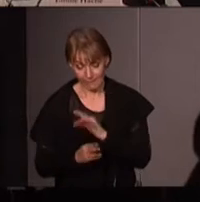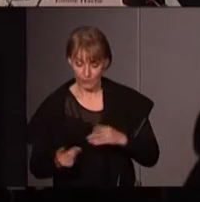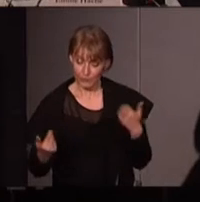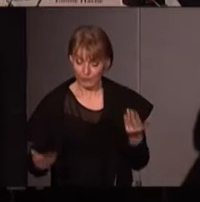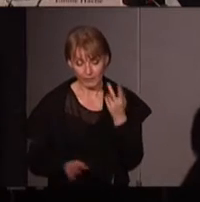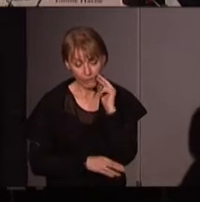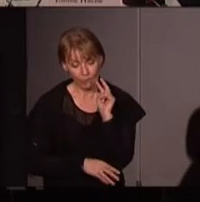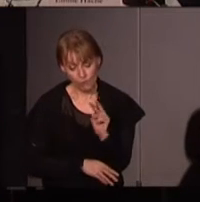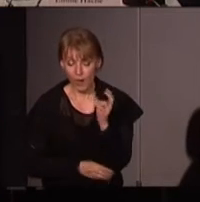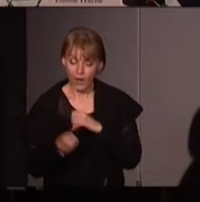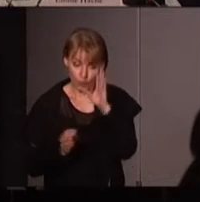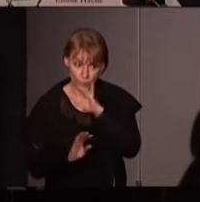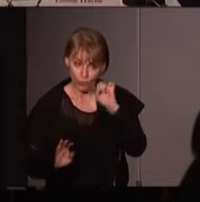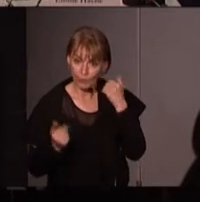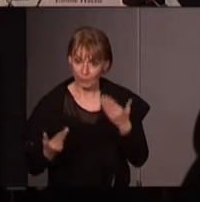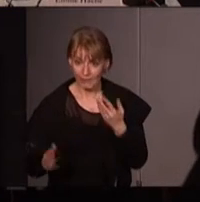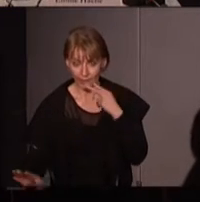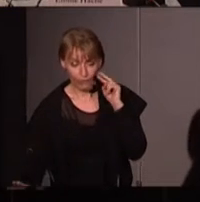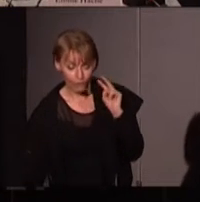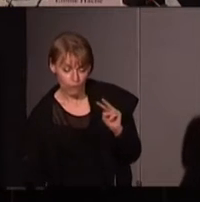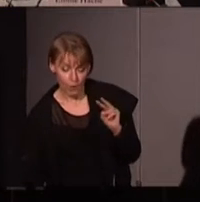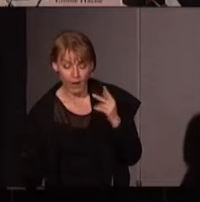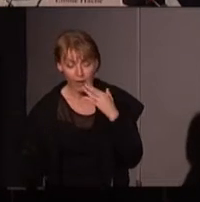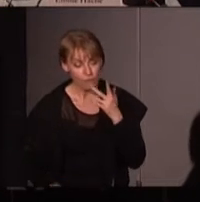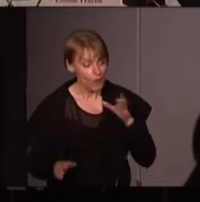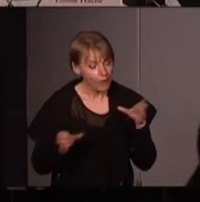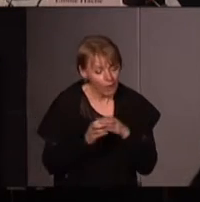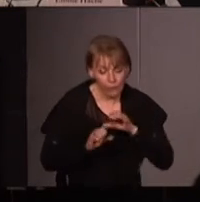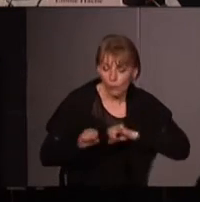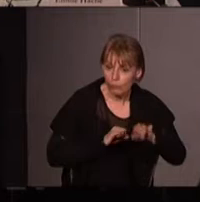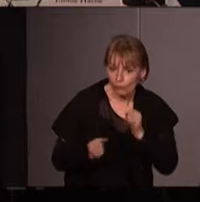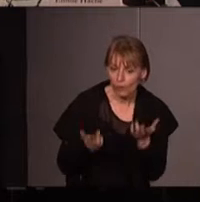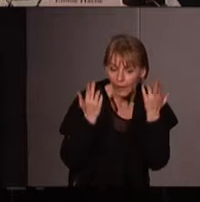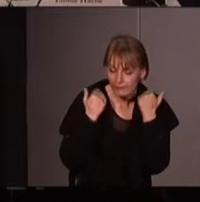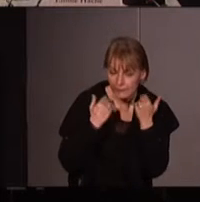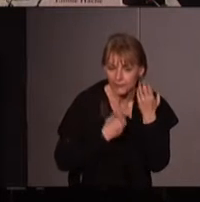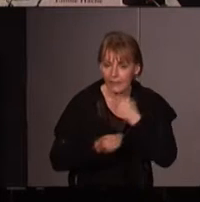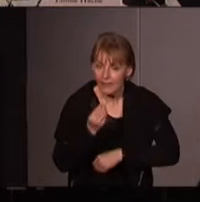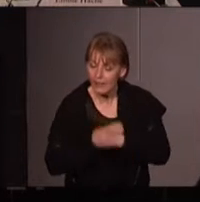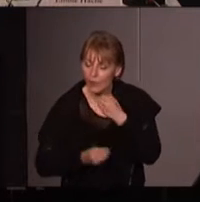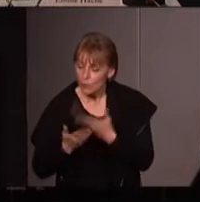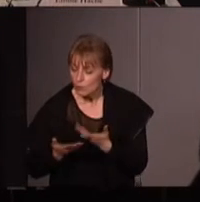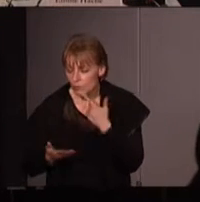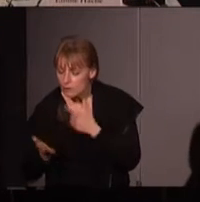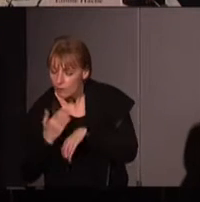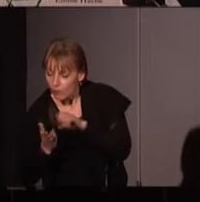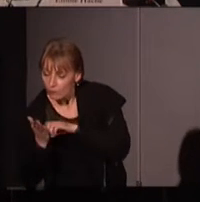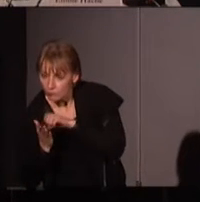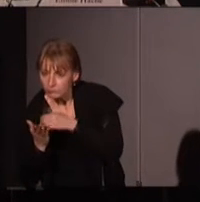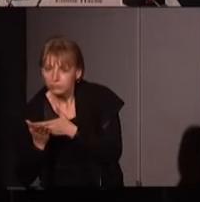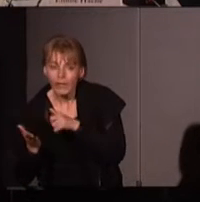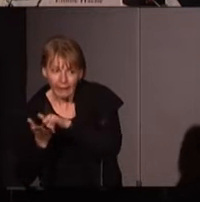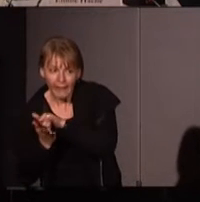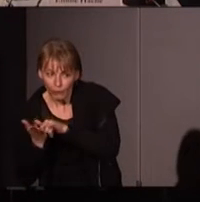ou dans l'Europe d'aujourd'hui au mouvement des indignés ou peut-être plus encore dans Notre-Dame des Landes ou du point de vue de la